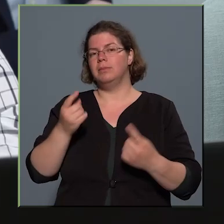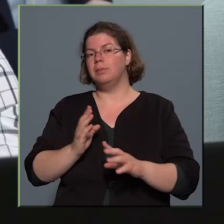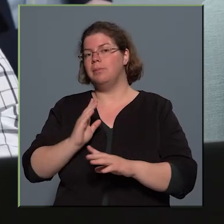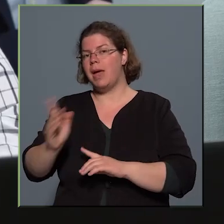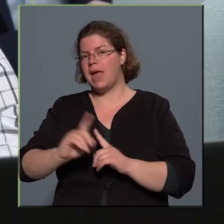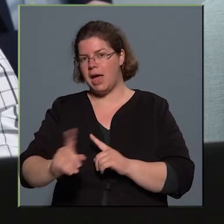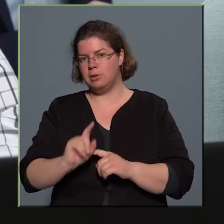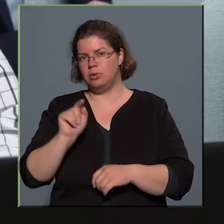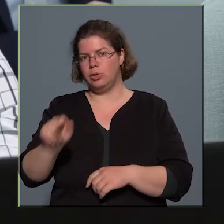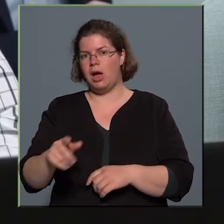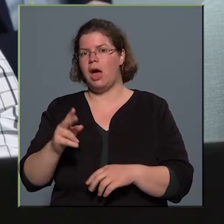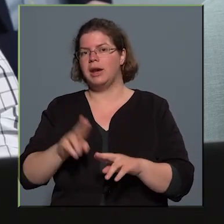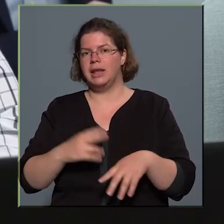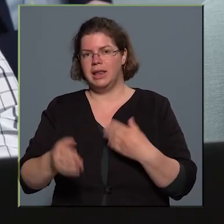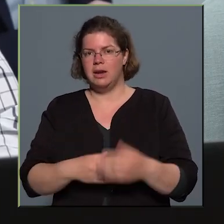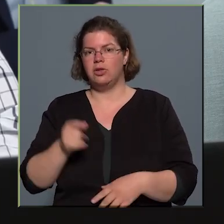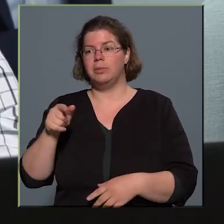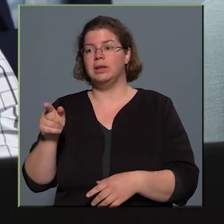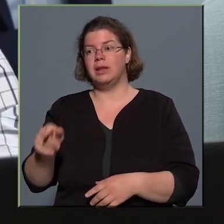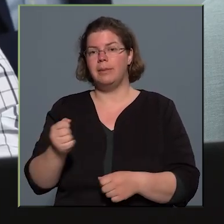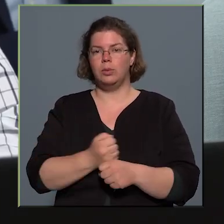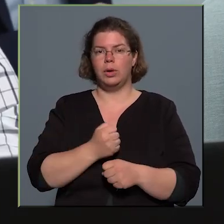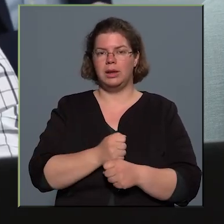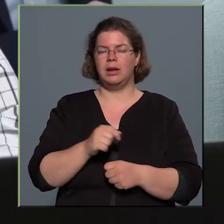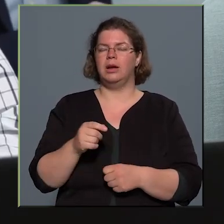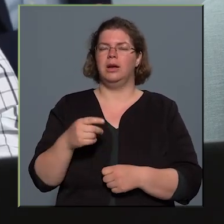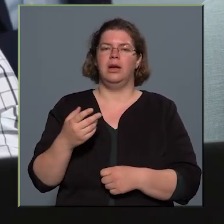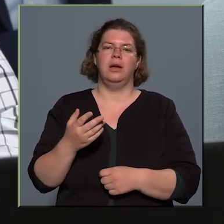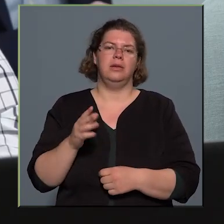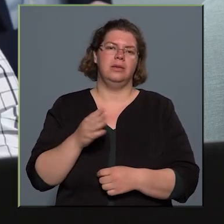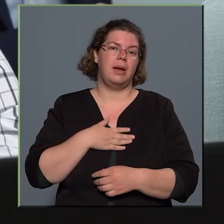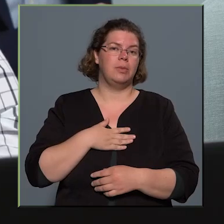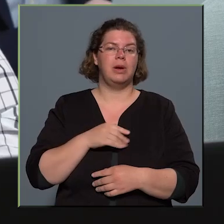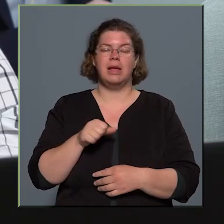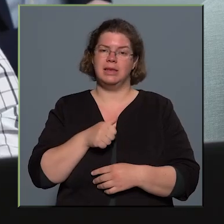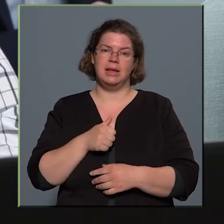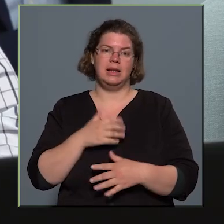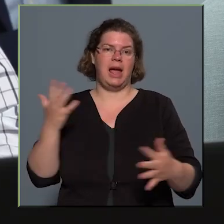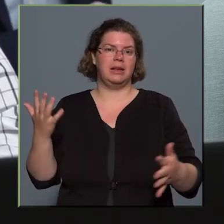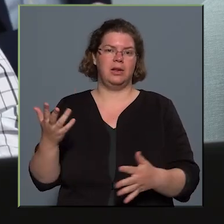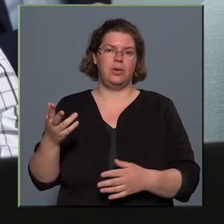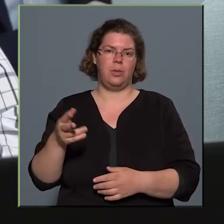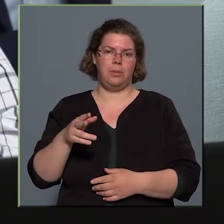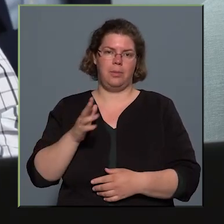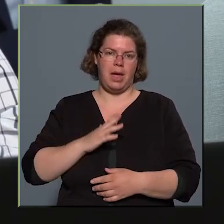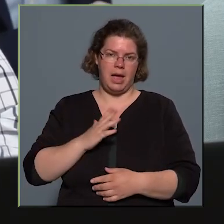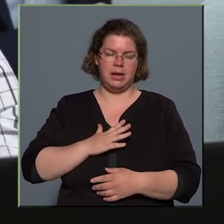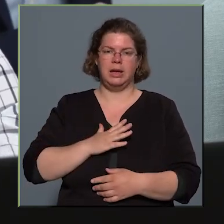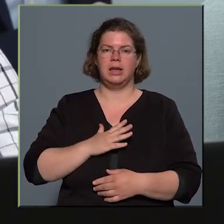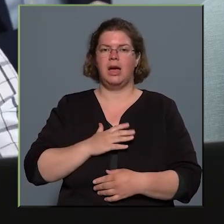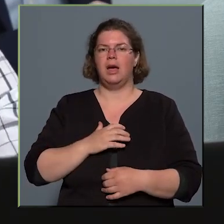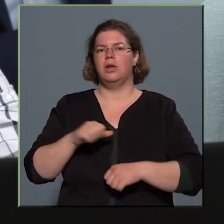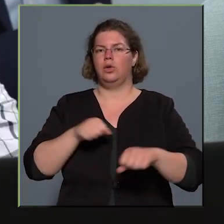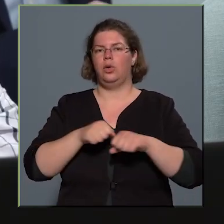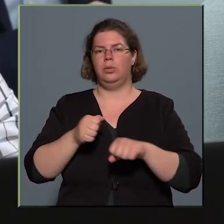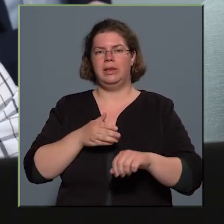rendszeresen, ami a te munkádnak egyébként az egyik számomra a legnagyobb erénye az önkormányzat